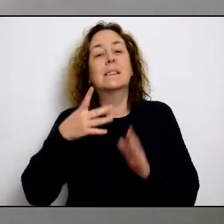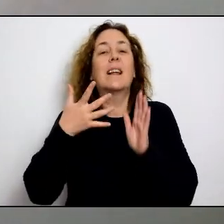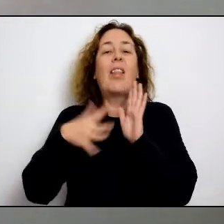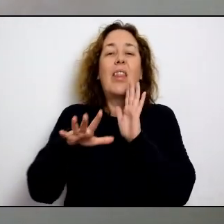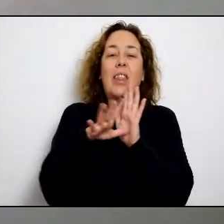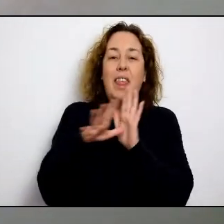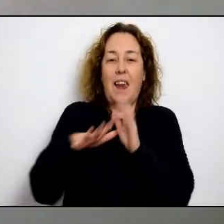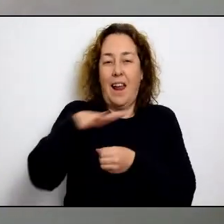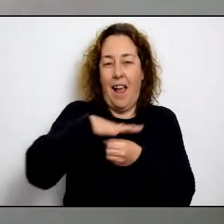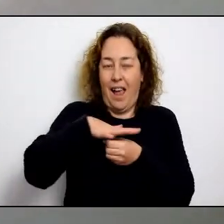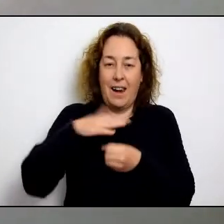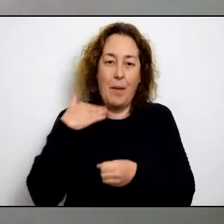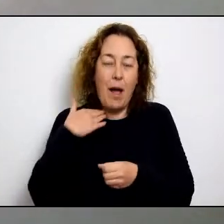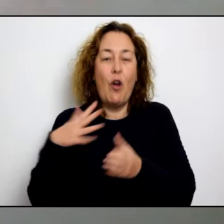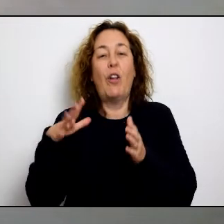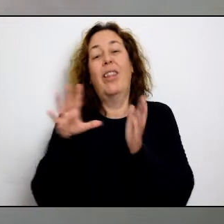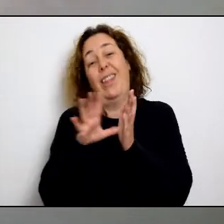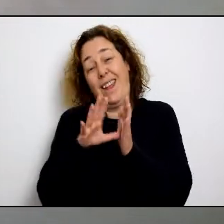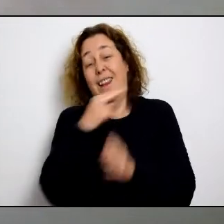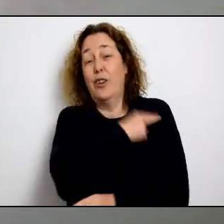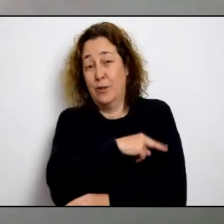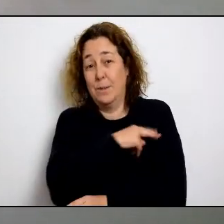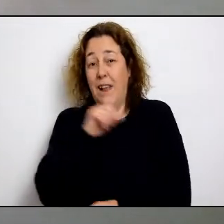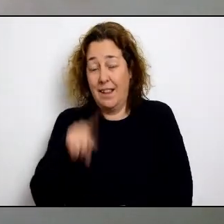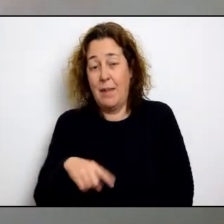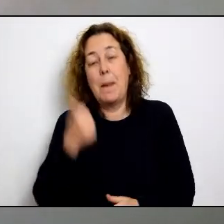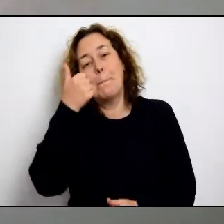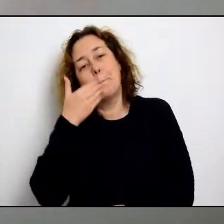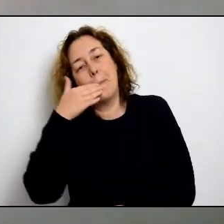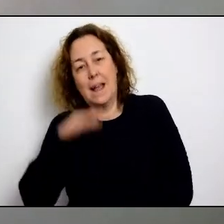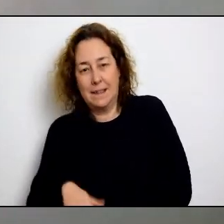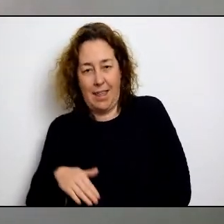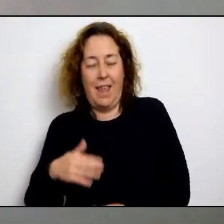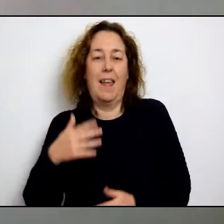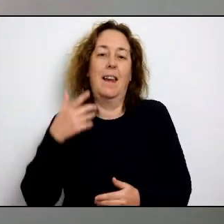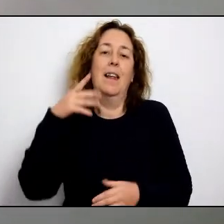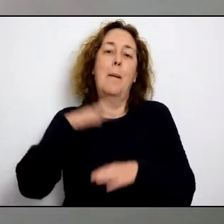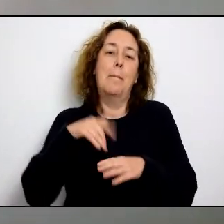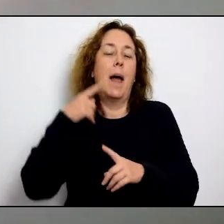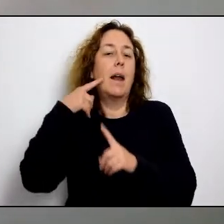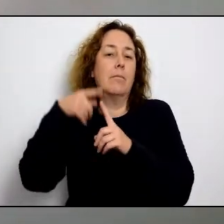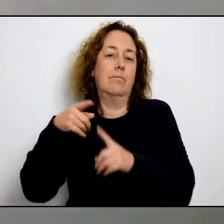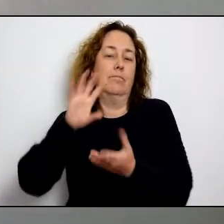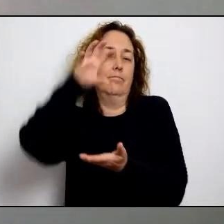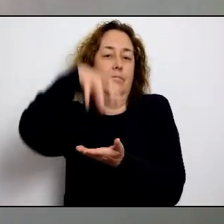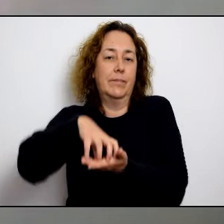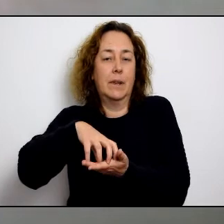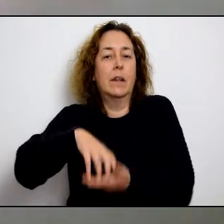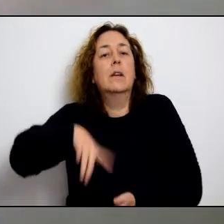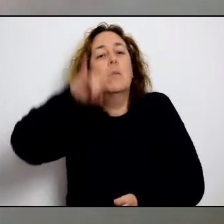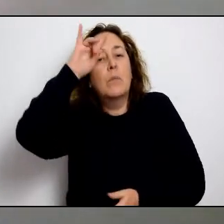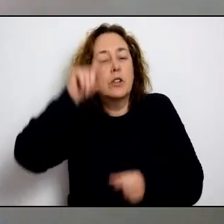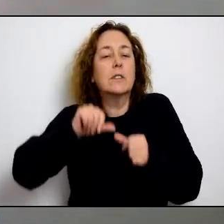establiments, com era el Sur Menor, que s'havia anunciat anteriorment, però que a més li afegeix una component de proximitat a l'àrea de Mor i, per tant, en el Mateu Orfila,